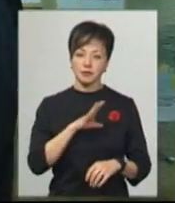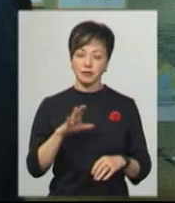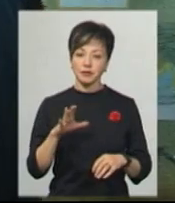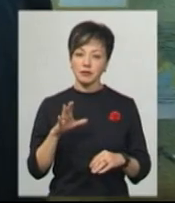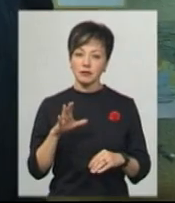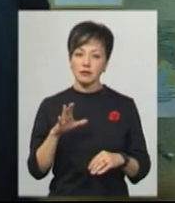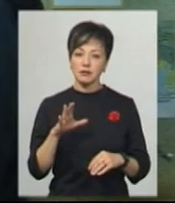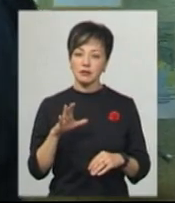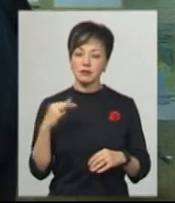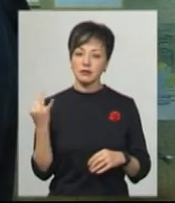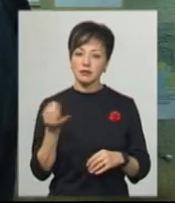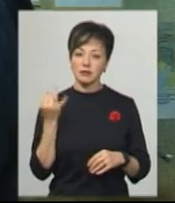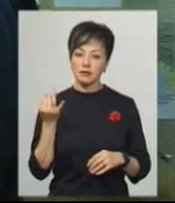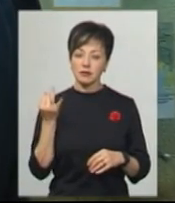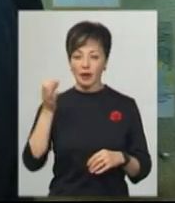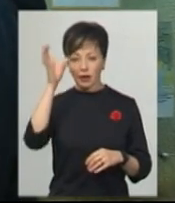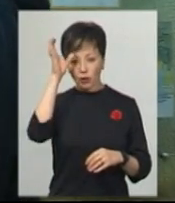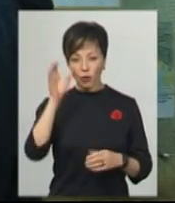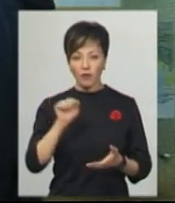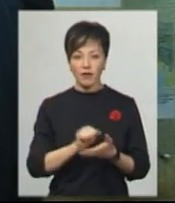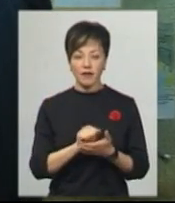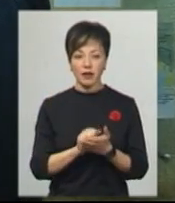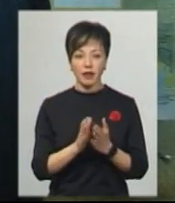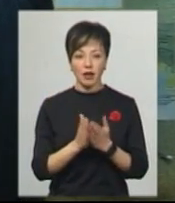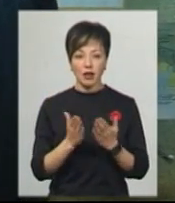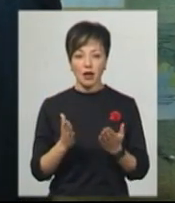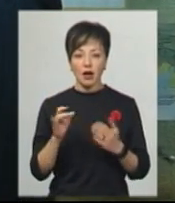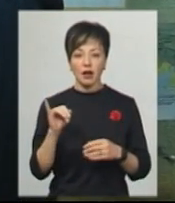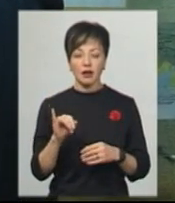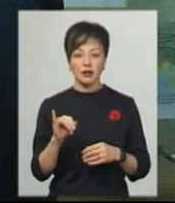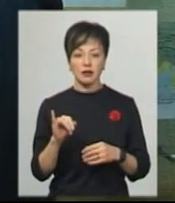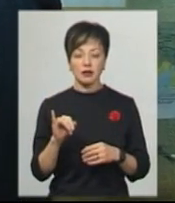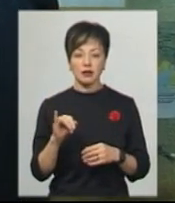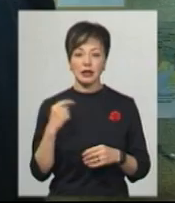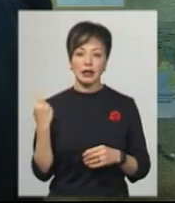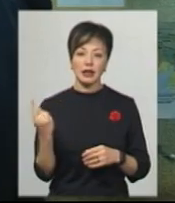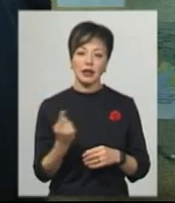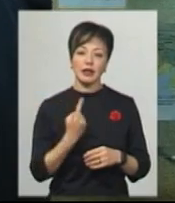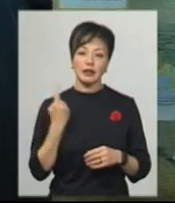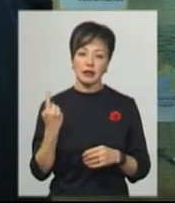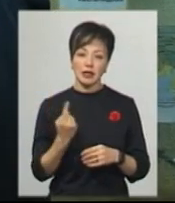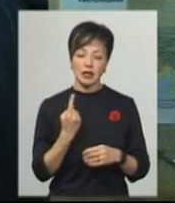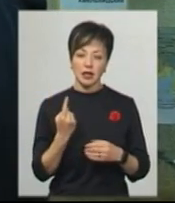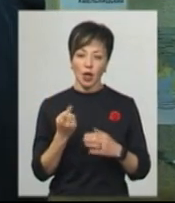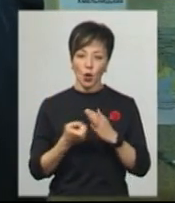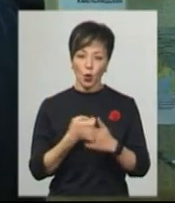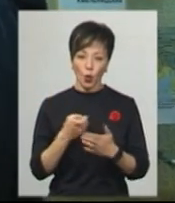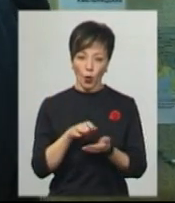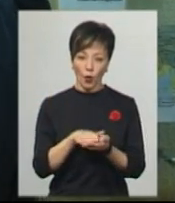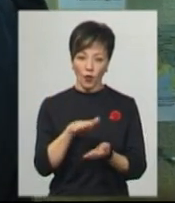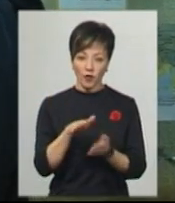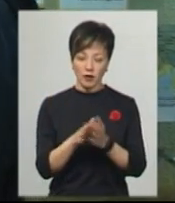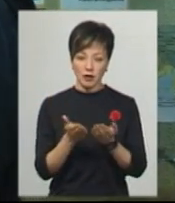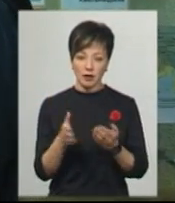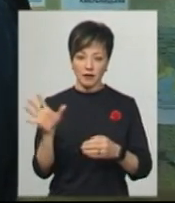цікаві наукові видання і єдиний довідник всіх битв